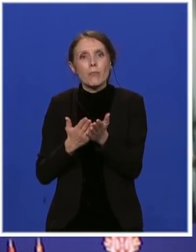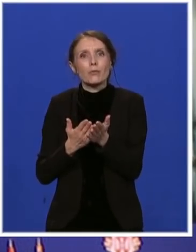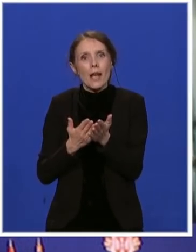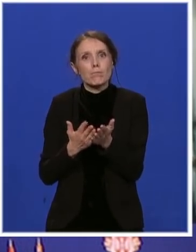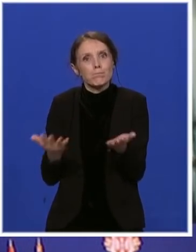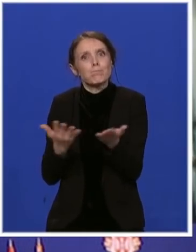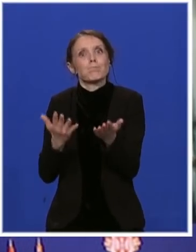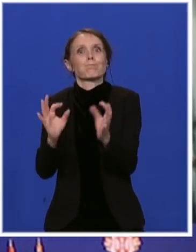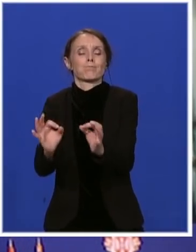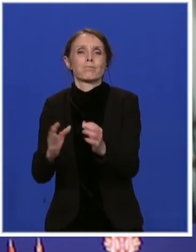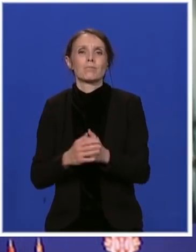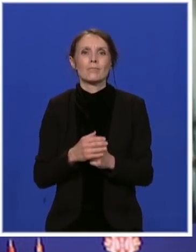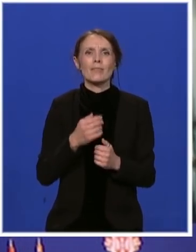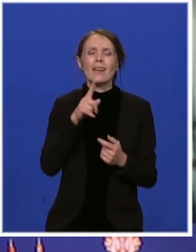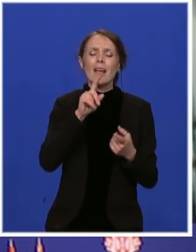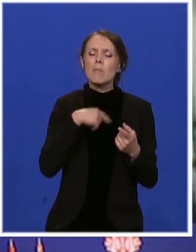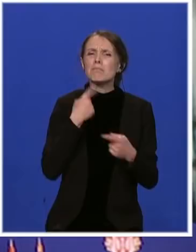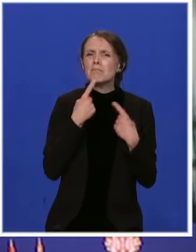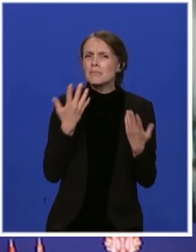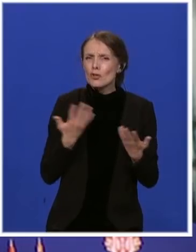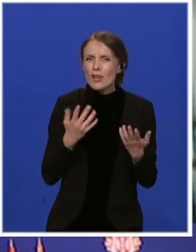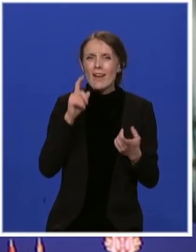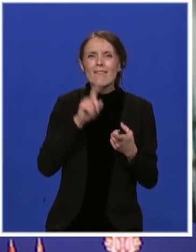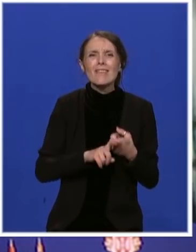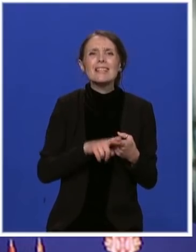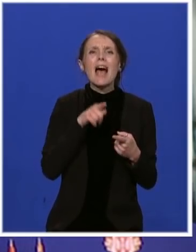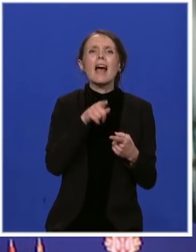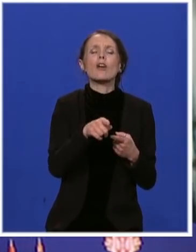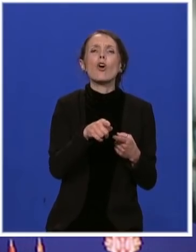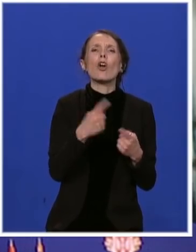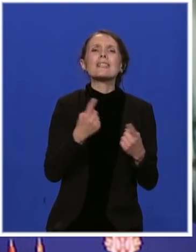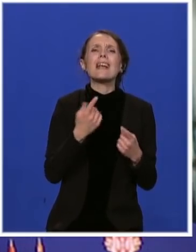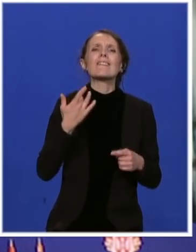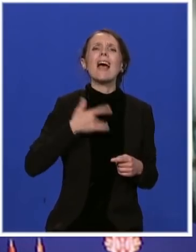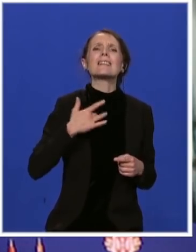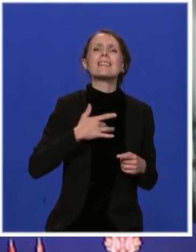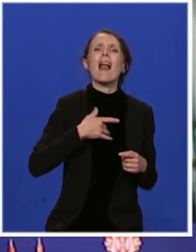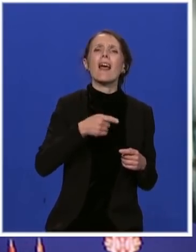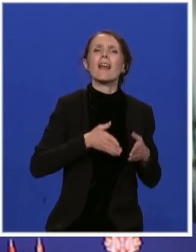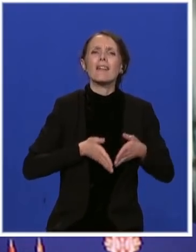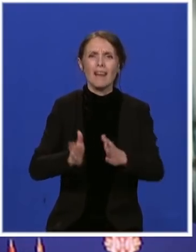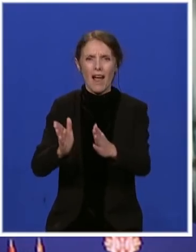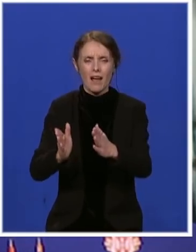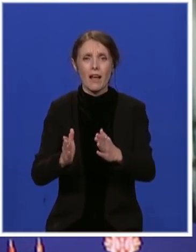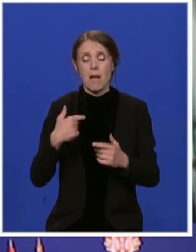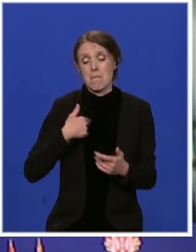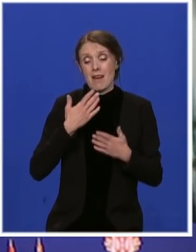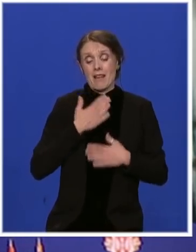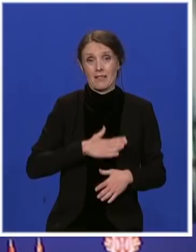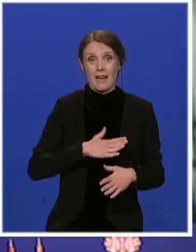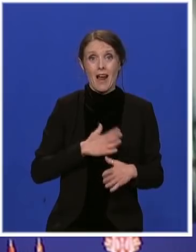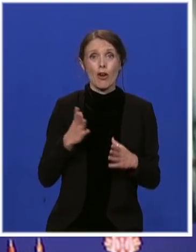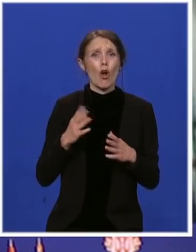Govorim o inicijativi zelena traka. Drago mi je što su sve zemlje u